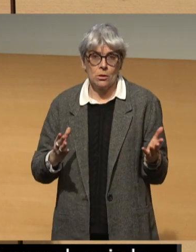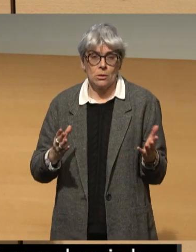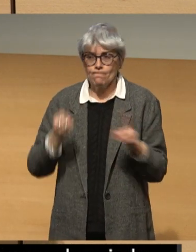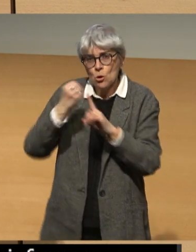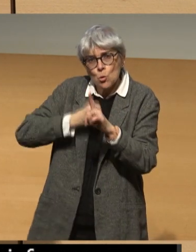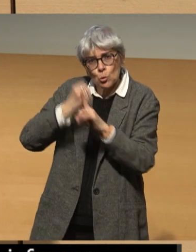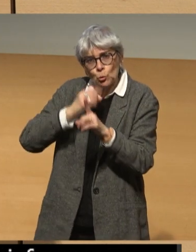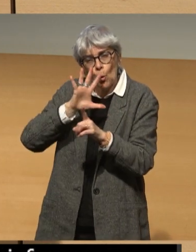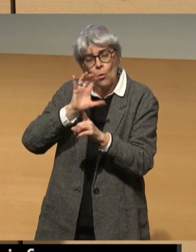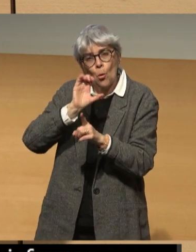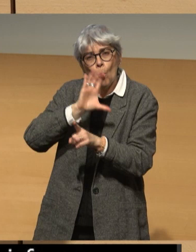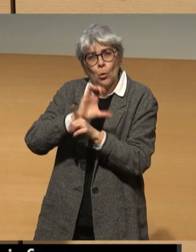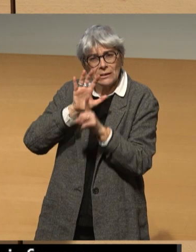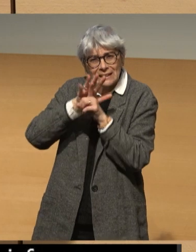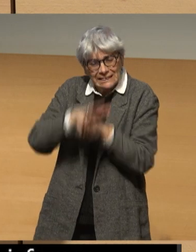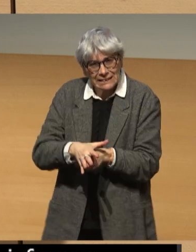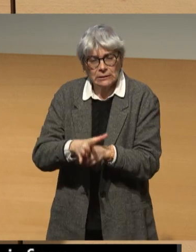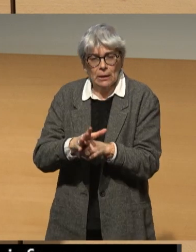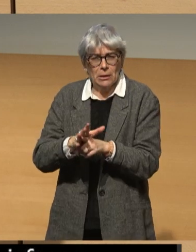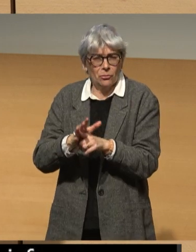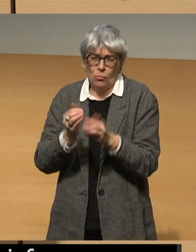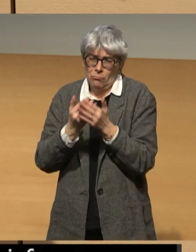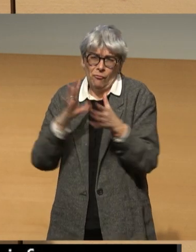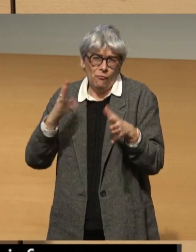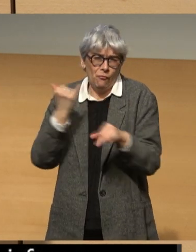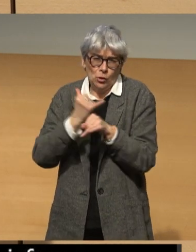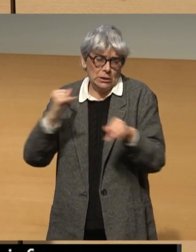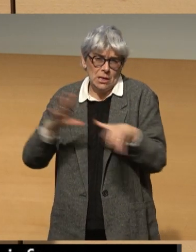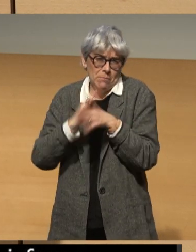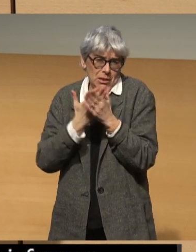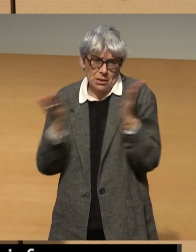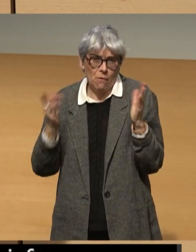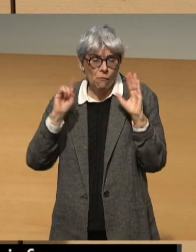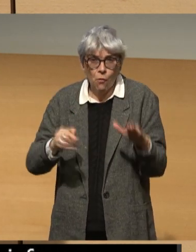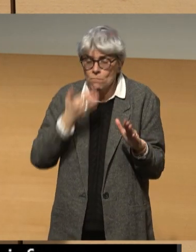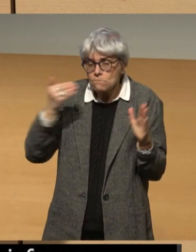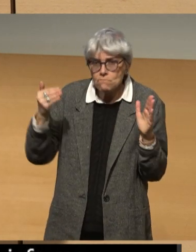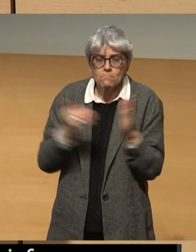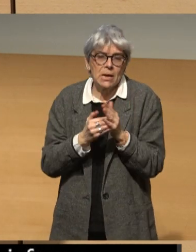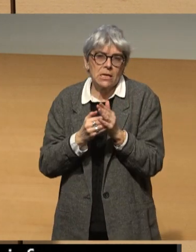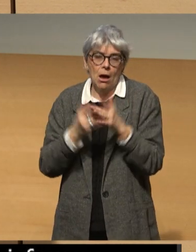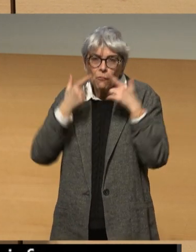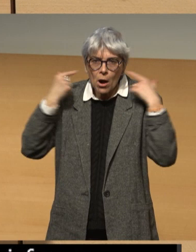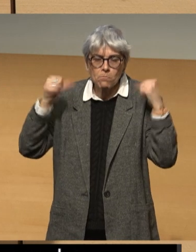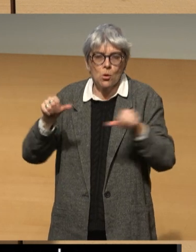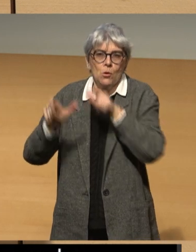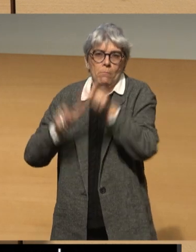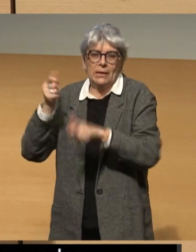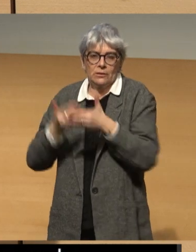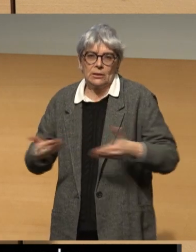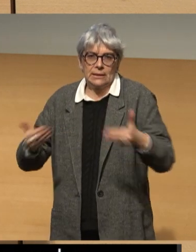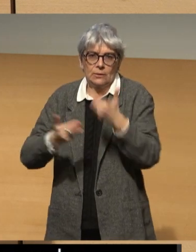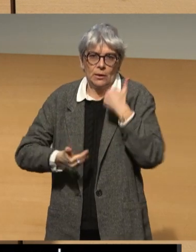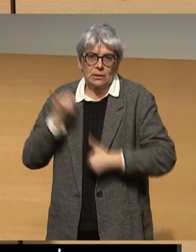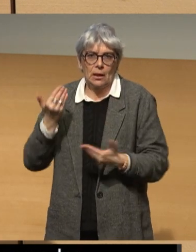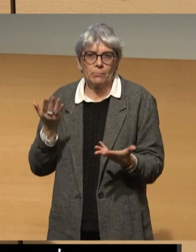lutte contre les discriminations et les stéréotypes de toutes sortes se fasse par une meilleure visibilité des personnes en situation de